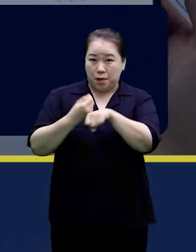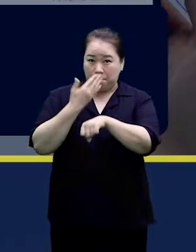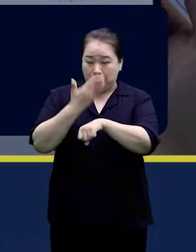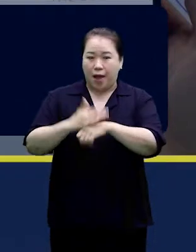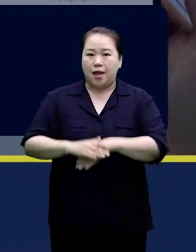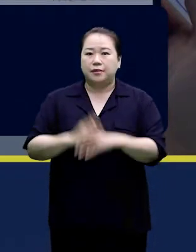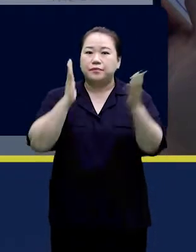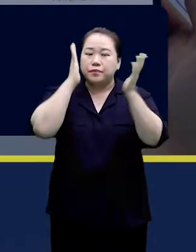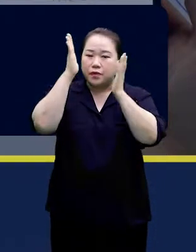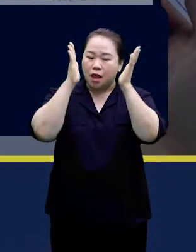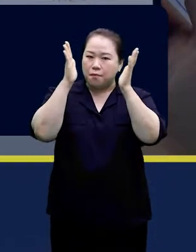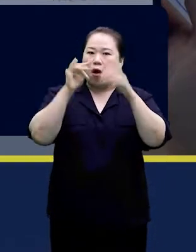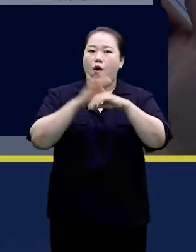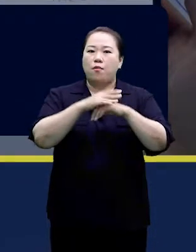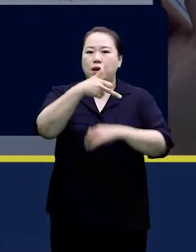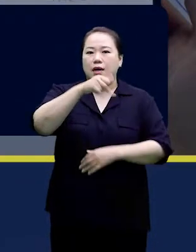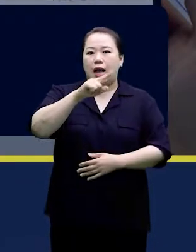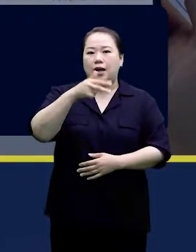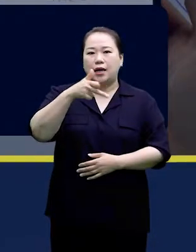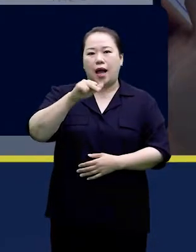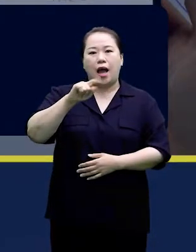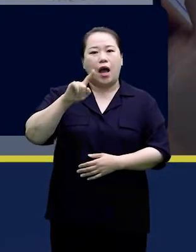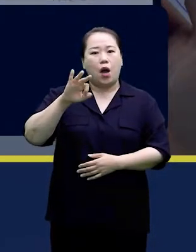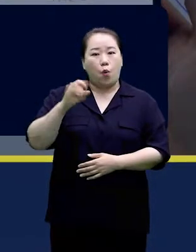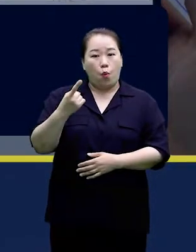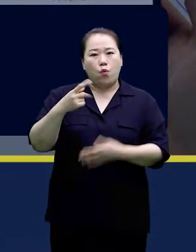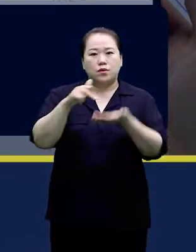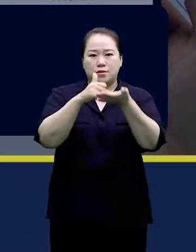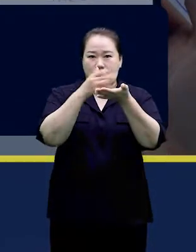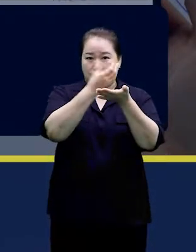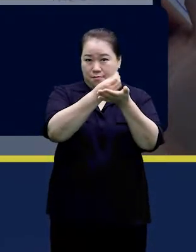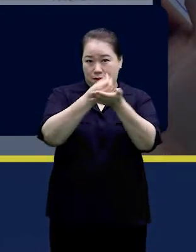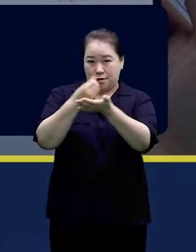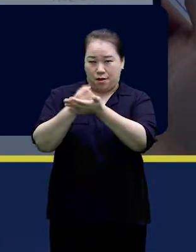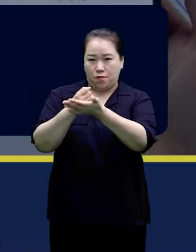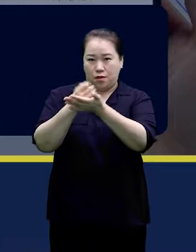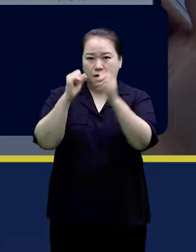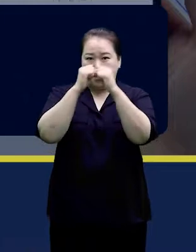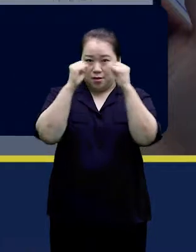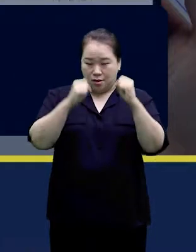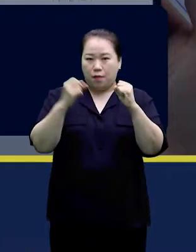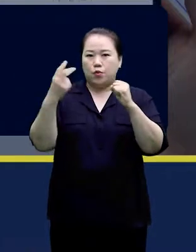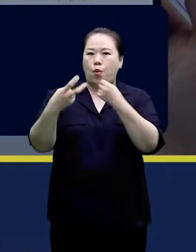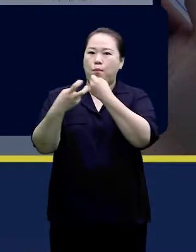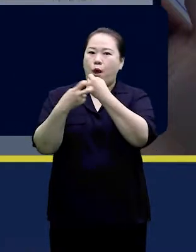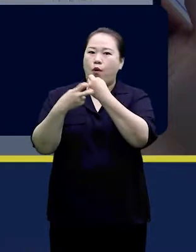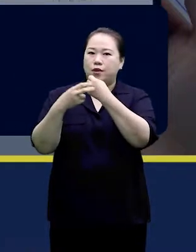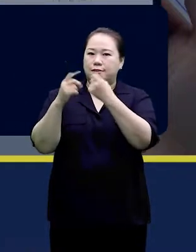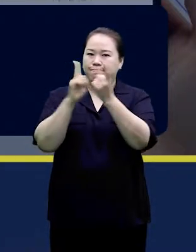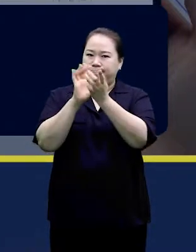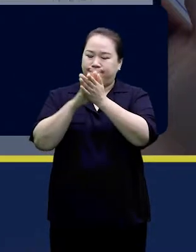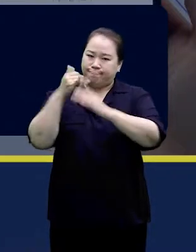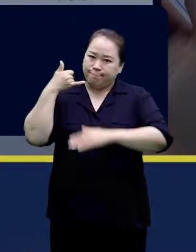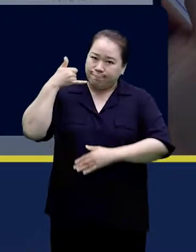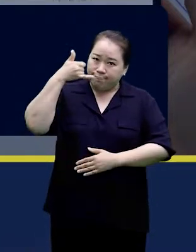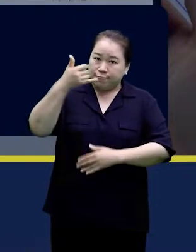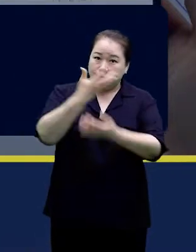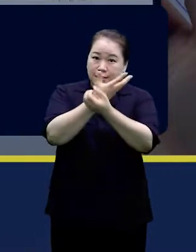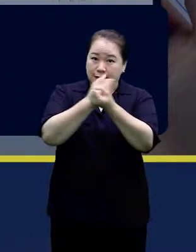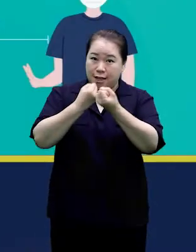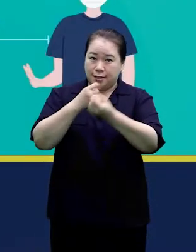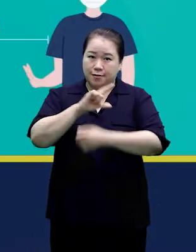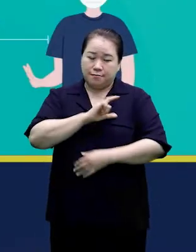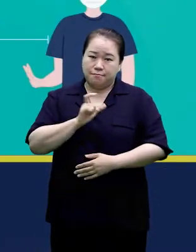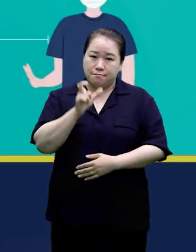신속 예약 서비스를 이용하시거나 의료기관에 직접 연락하셔서 예약자 명단에 이름을 올리시면 됩니다.